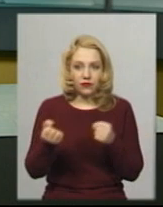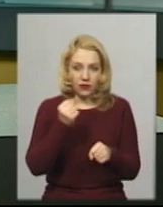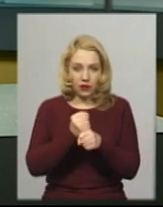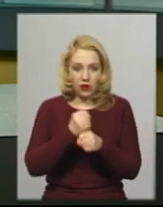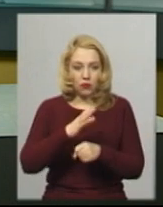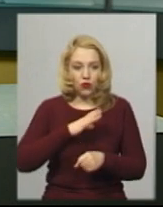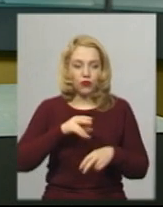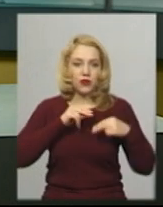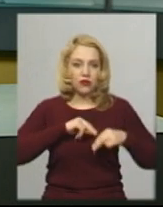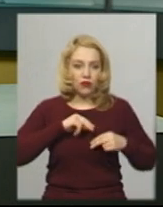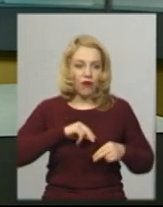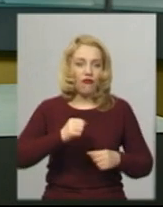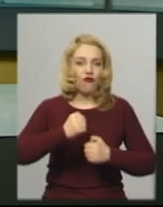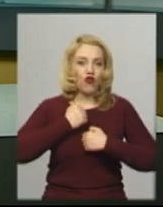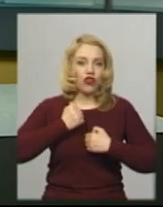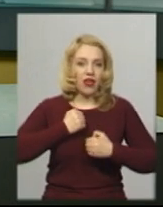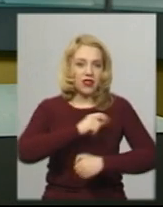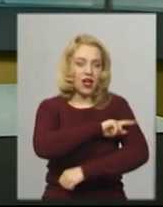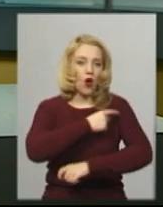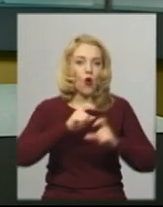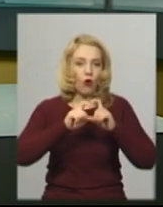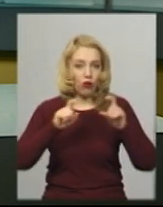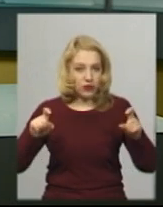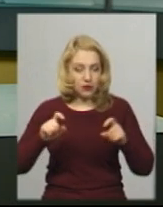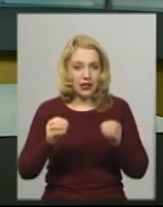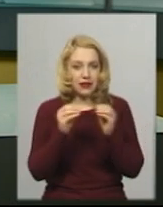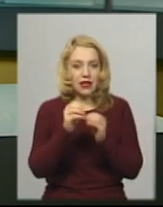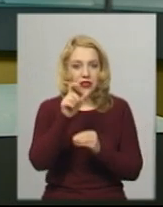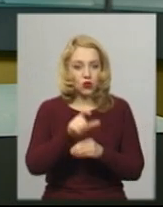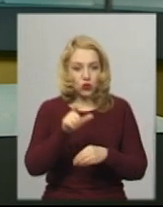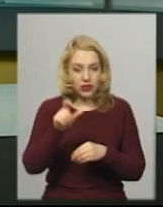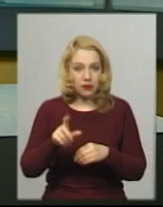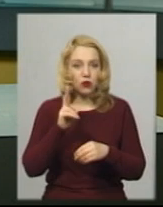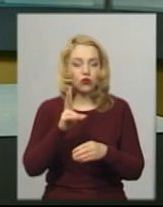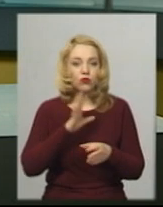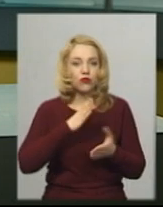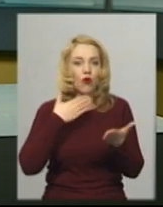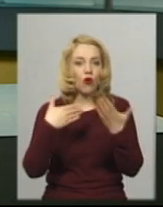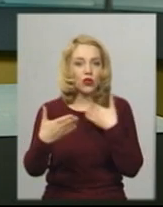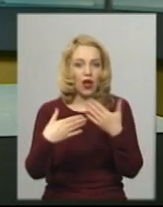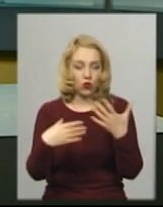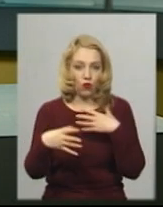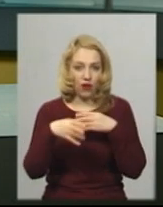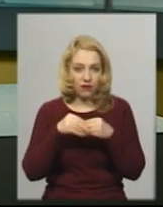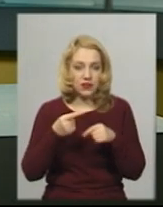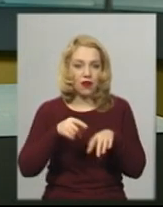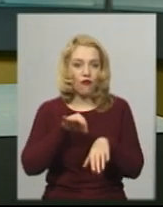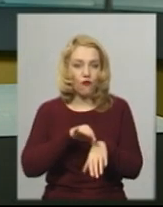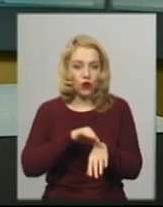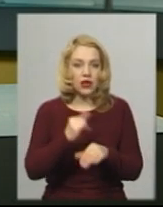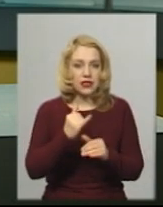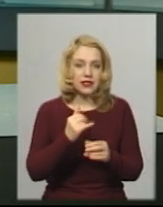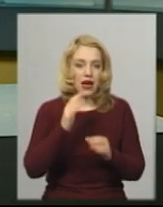військовому госпіталі. За словами Андрія Агєєва, 10 осіб із шпиталю, які контактували із хворим, зараз перебувають на